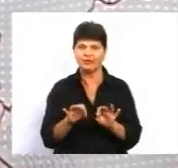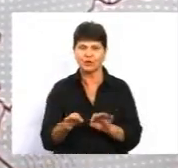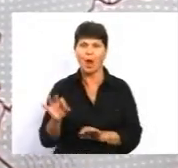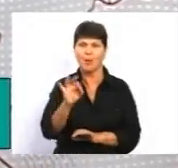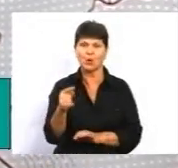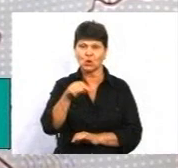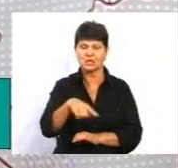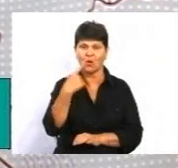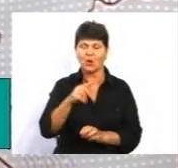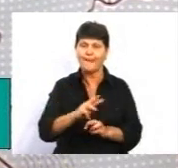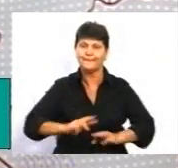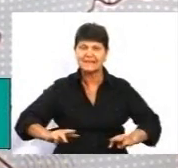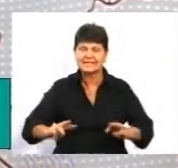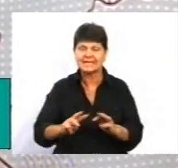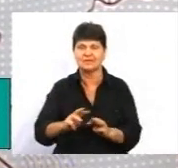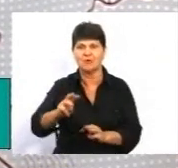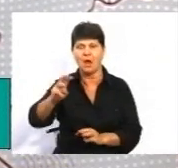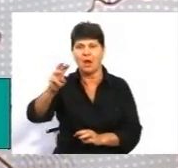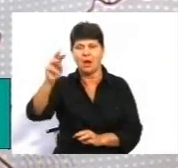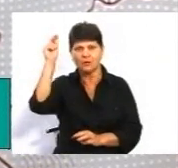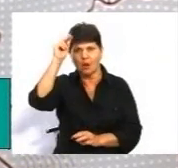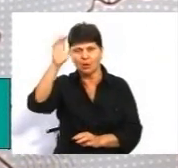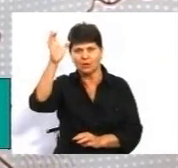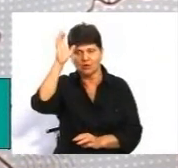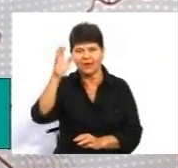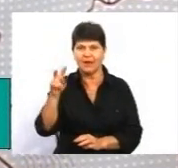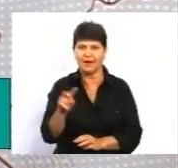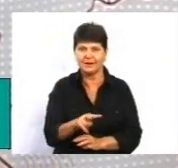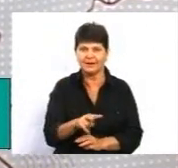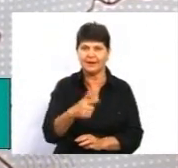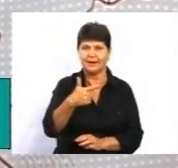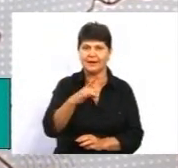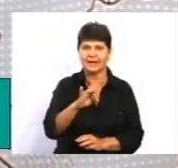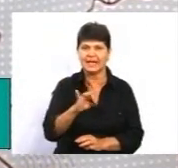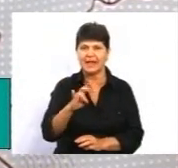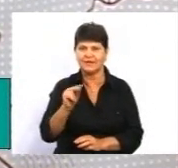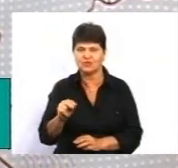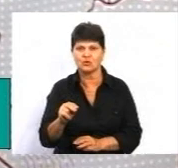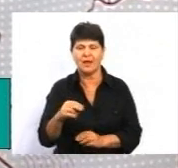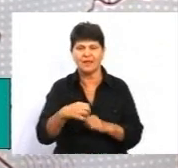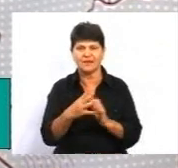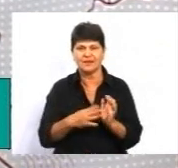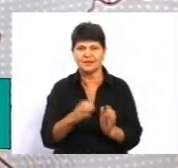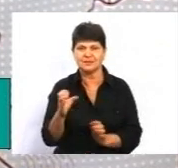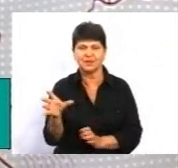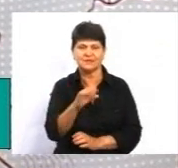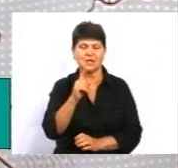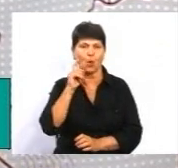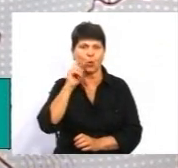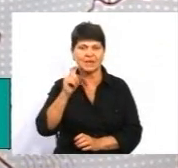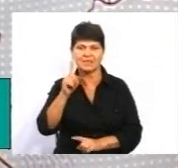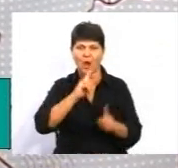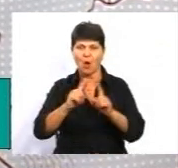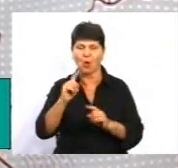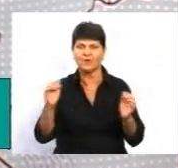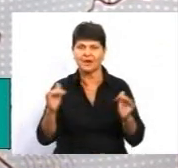міністр освіти і науки України Лілія Граневич, коли ми були на 19 серпня на всеукраїнській конференції освітянській.